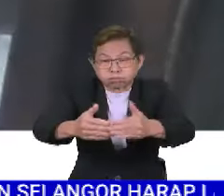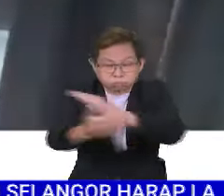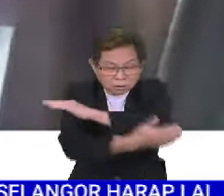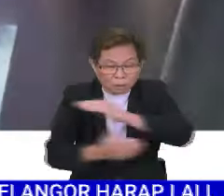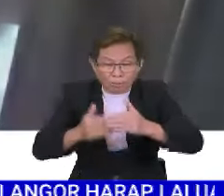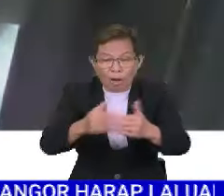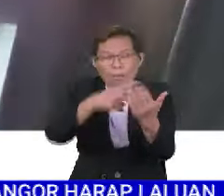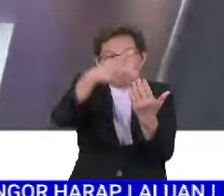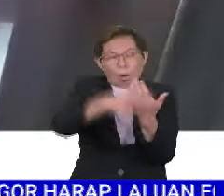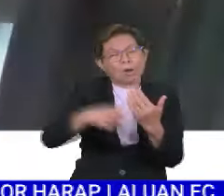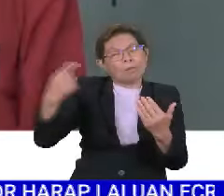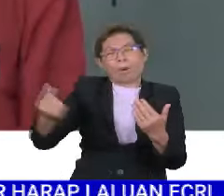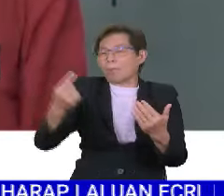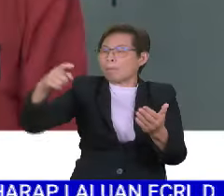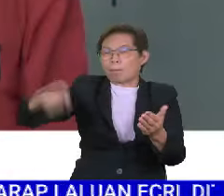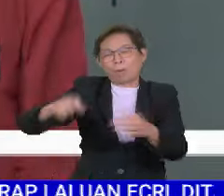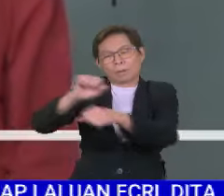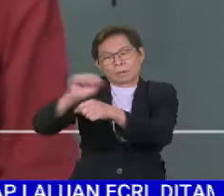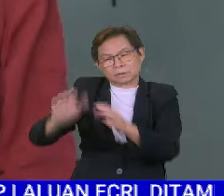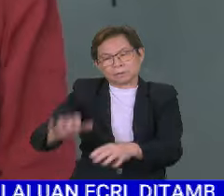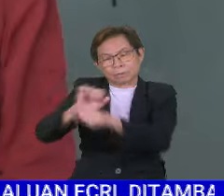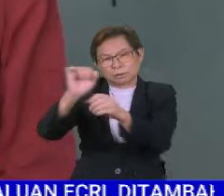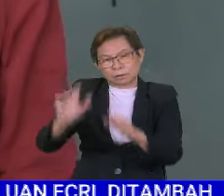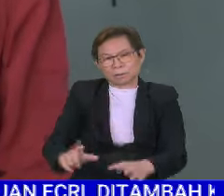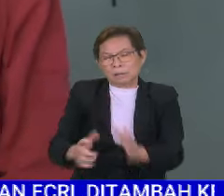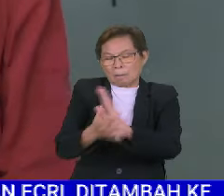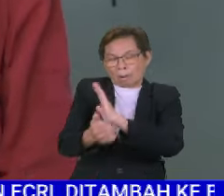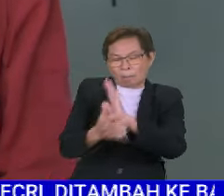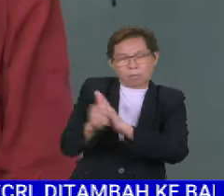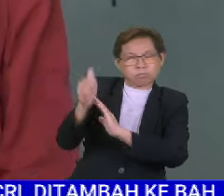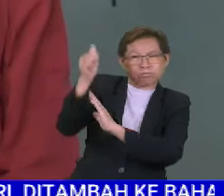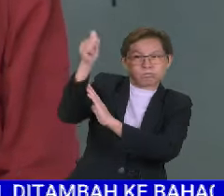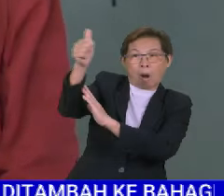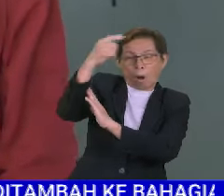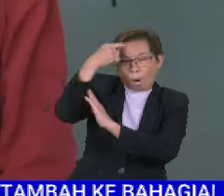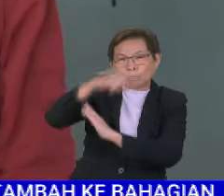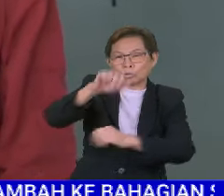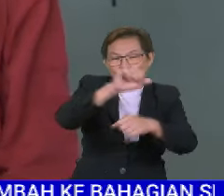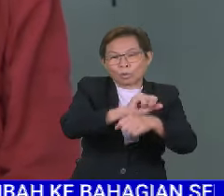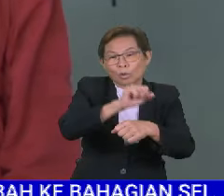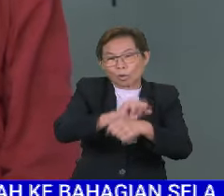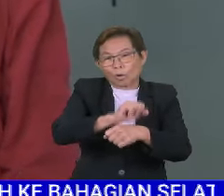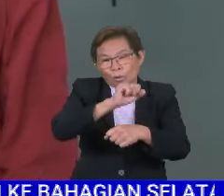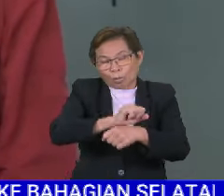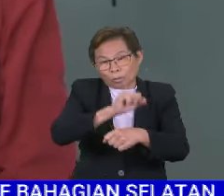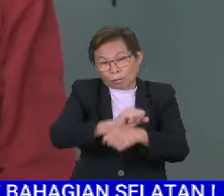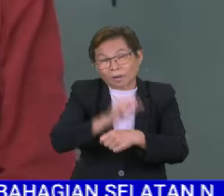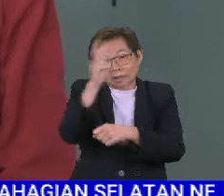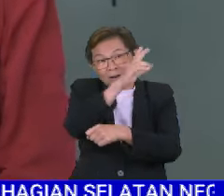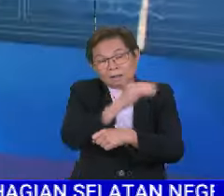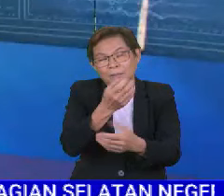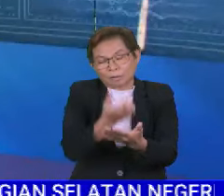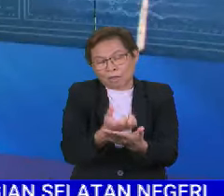sentiasa memerlukan tenaga-tenaga kerja yang berkemahiran tinggi lah untuk memenuhi keperluan kerajaan dalam ekonomi semasa.